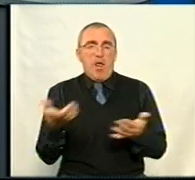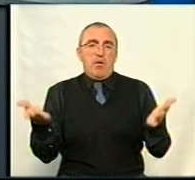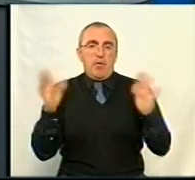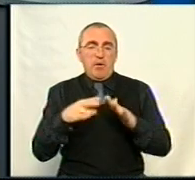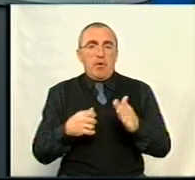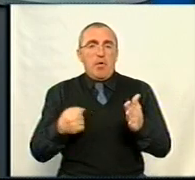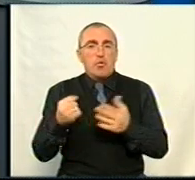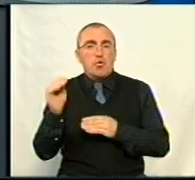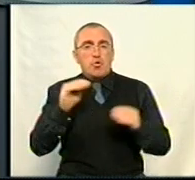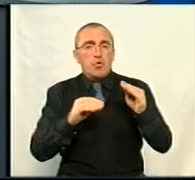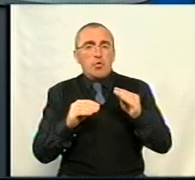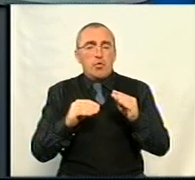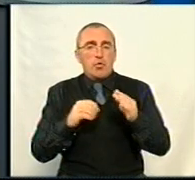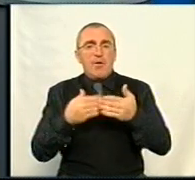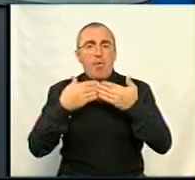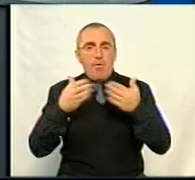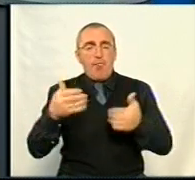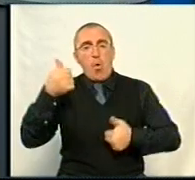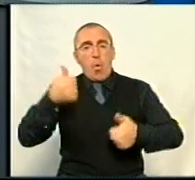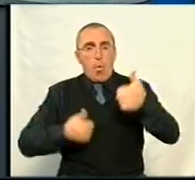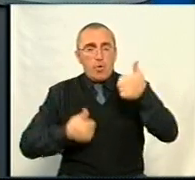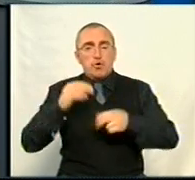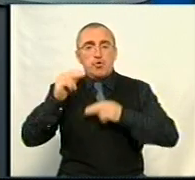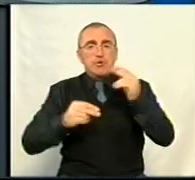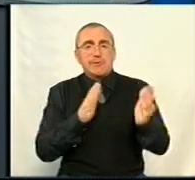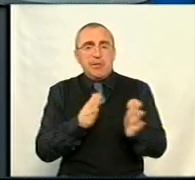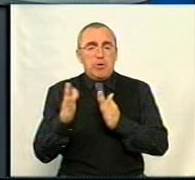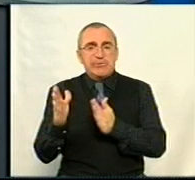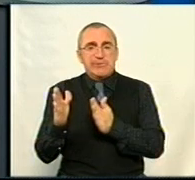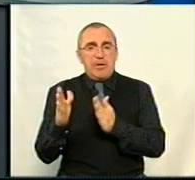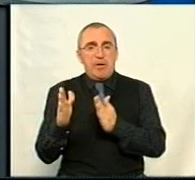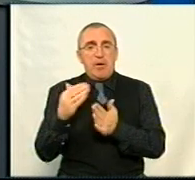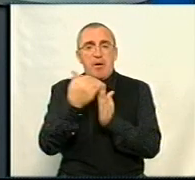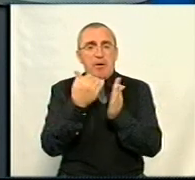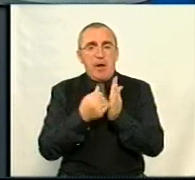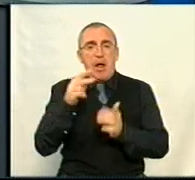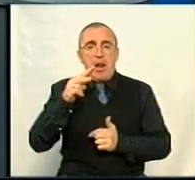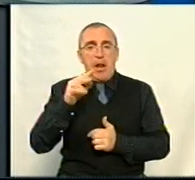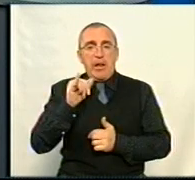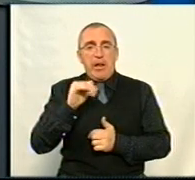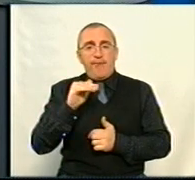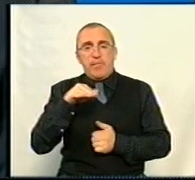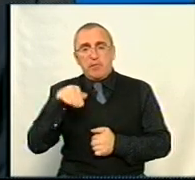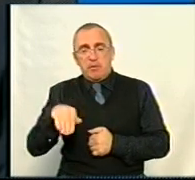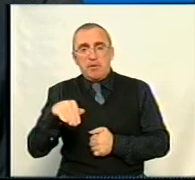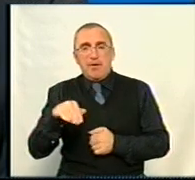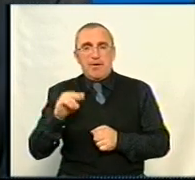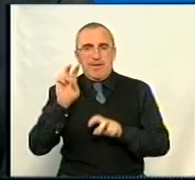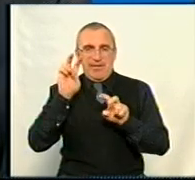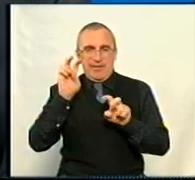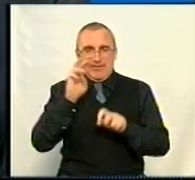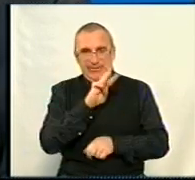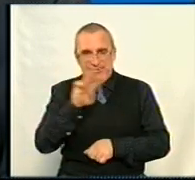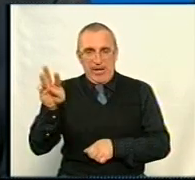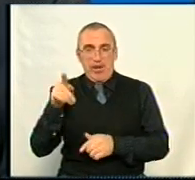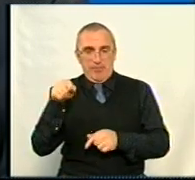добиратись за відкритим конкурсом через систему програми Ліфт на сайті Ліфтком.юа, вони